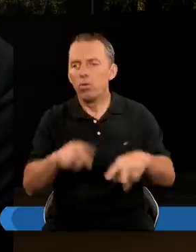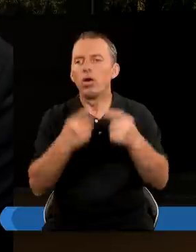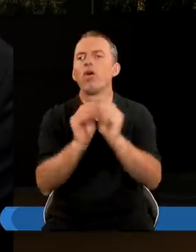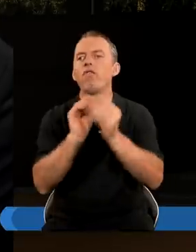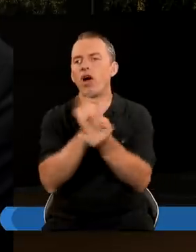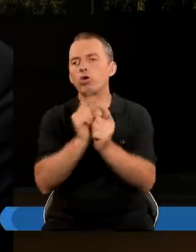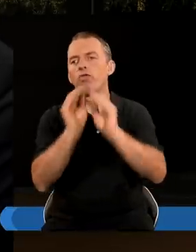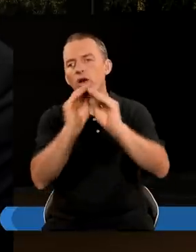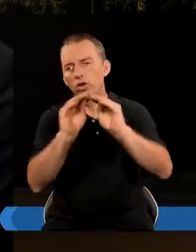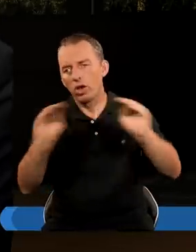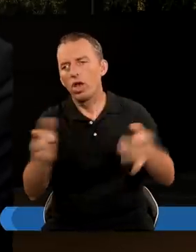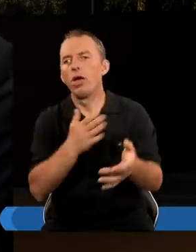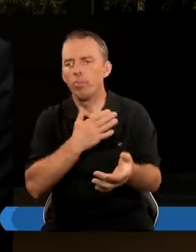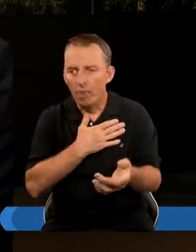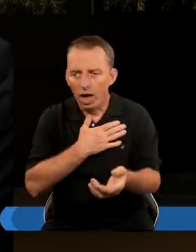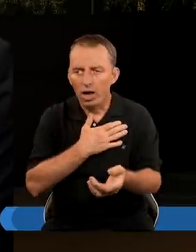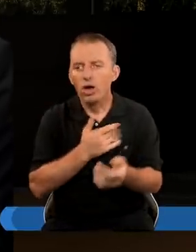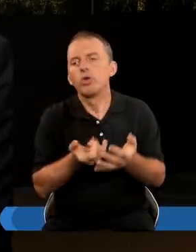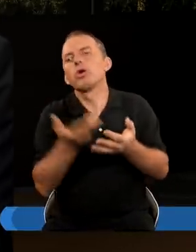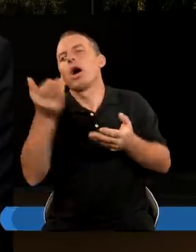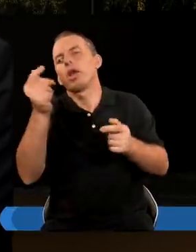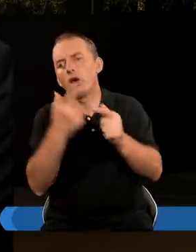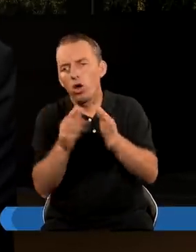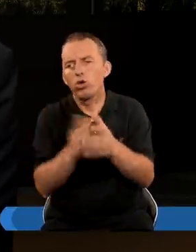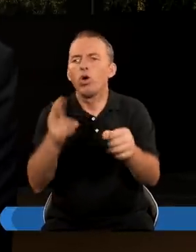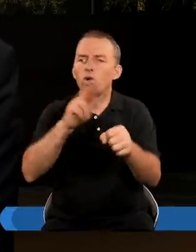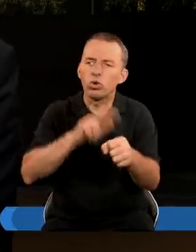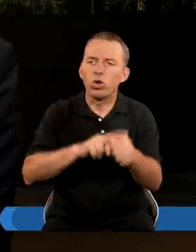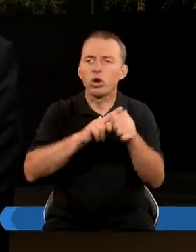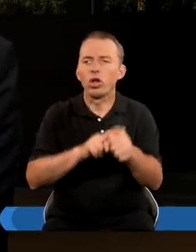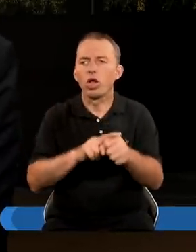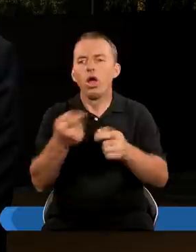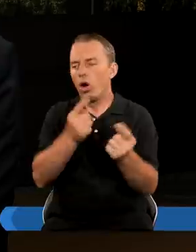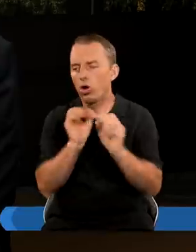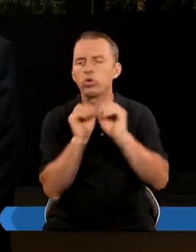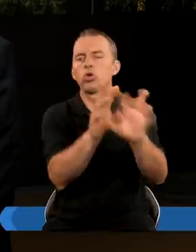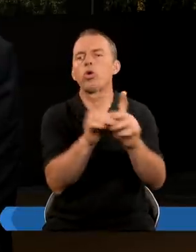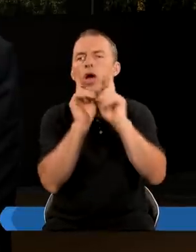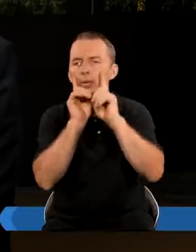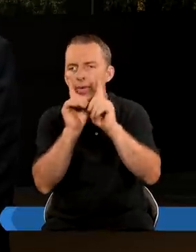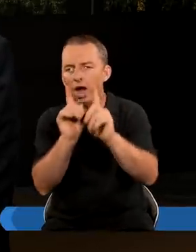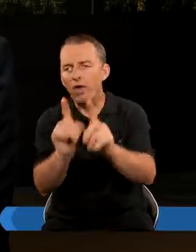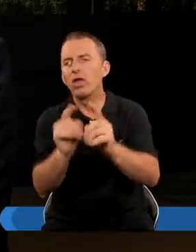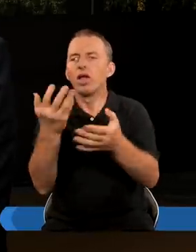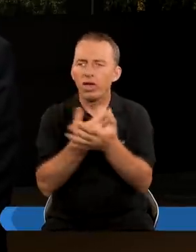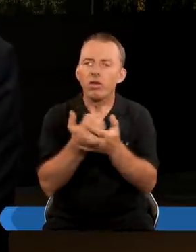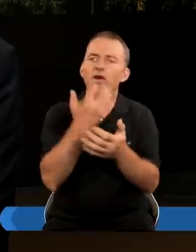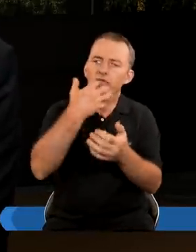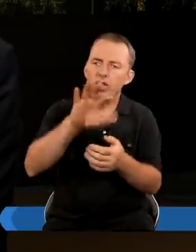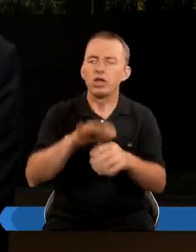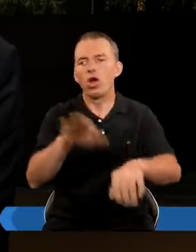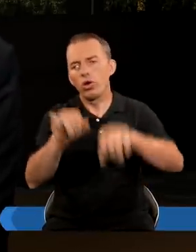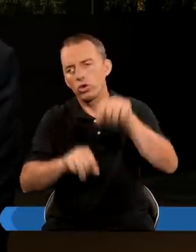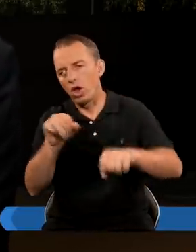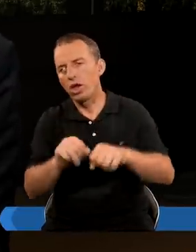przekazuje fałszywe nauki Oczywiście mamy cały szereg kościołów Które odrzuciły prawdę Tą, która jest zawarta Tekst